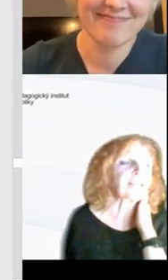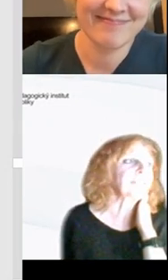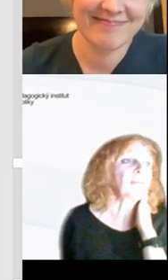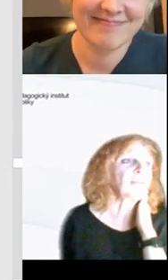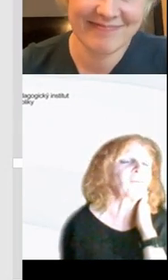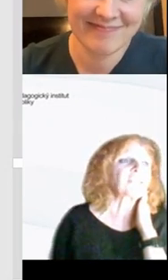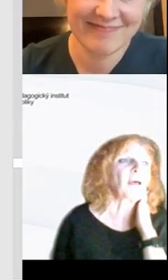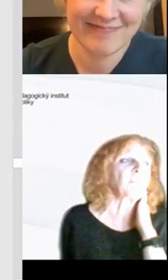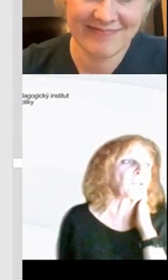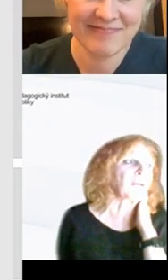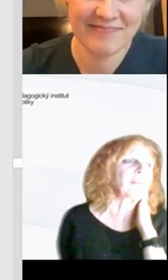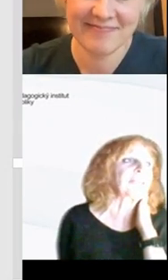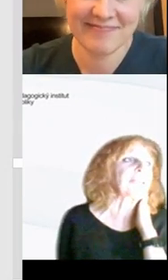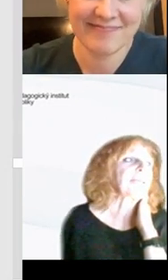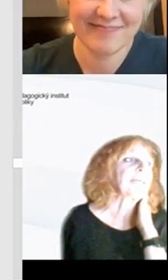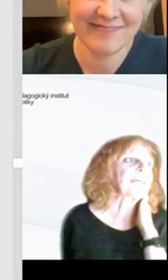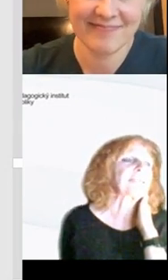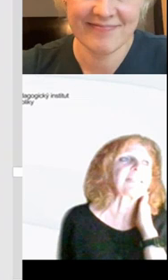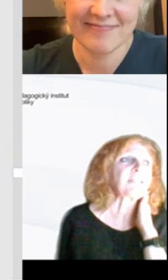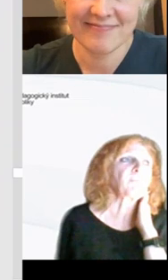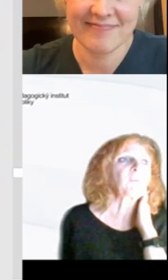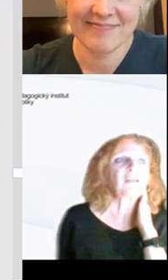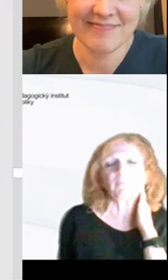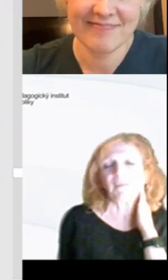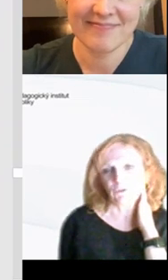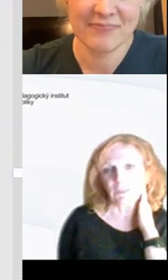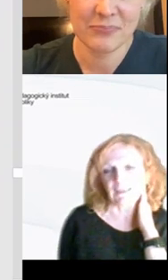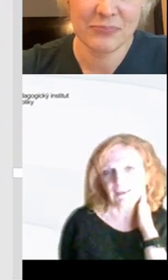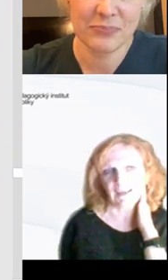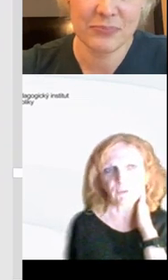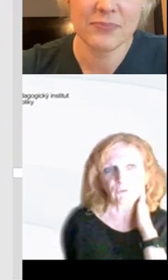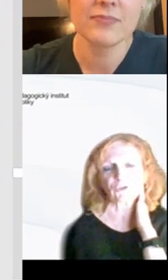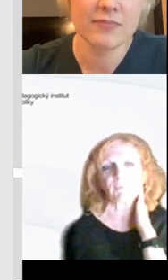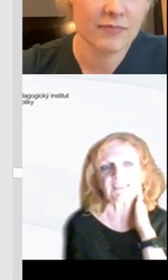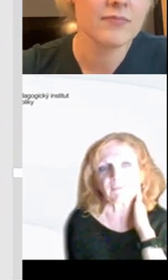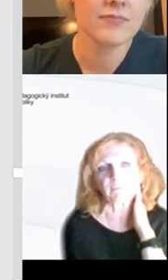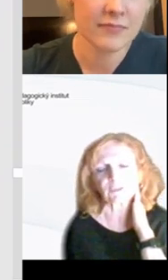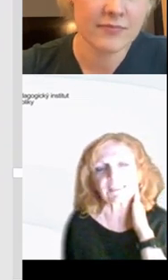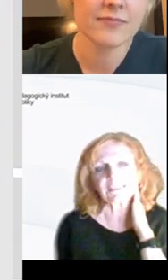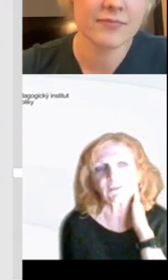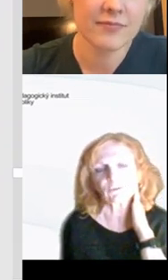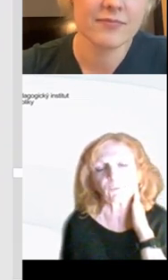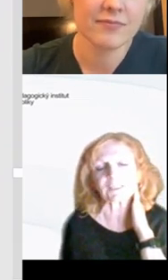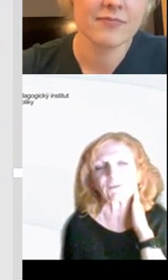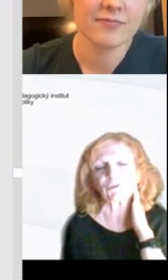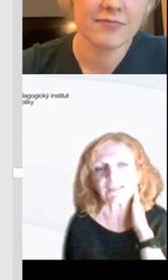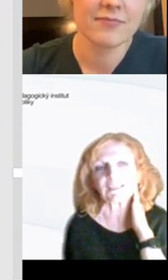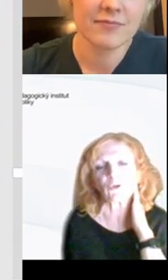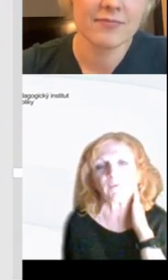další slide, které pro vás máme připraveny, teď asi proběhneme hrozně rychle, protože bych tu poslední